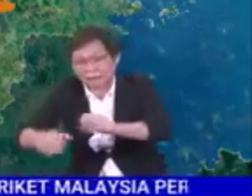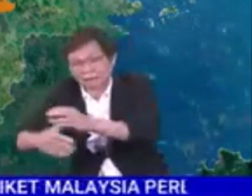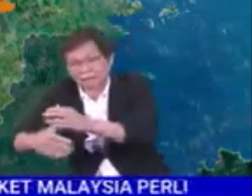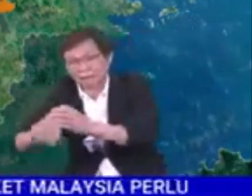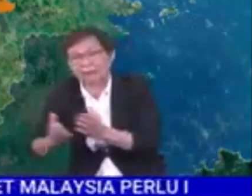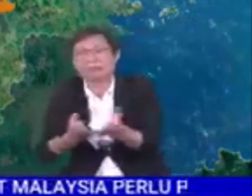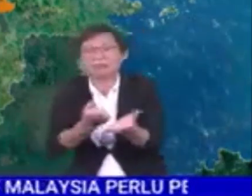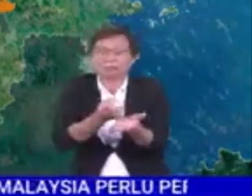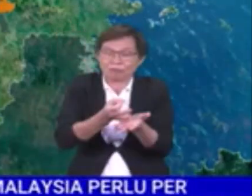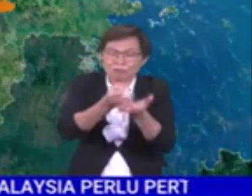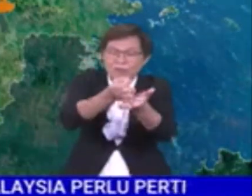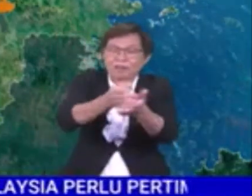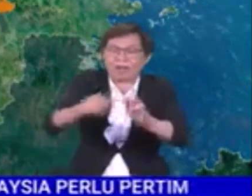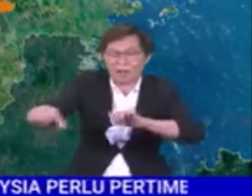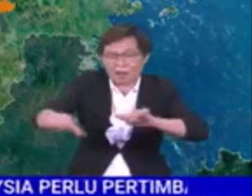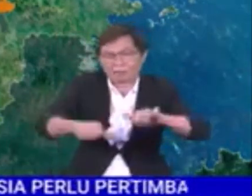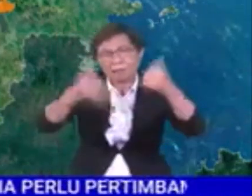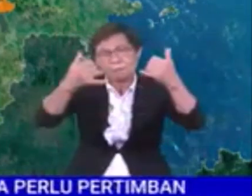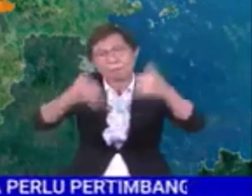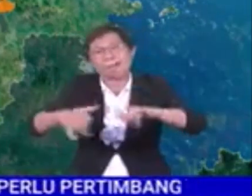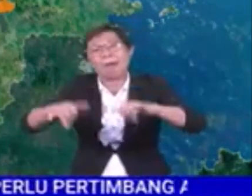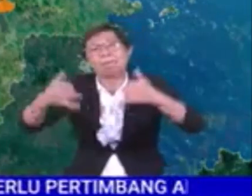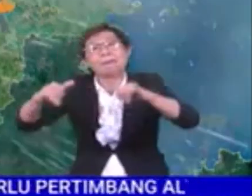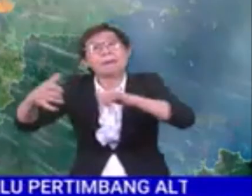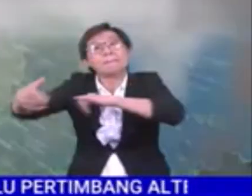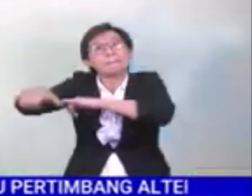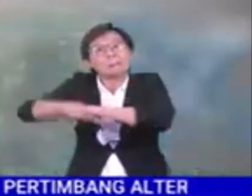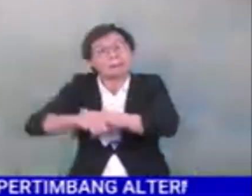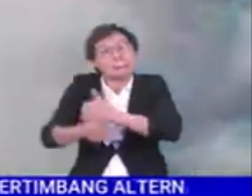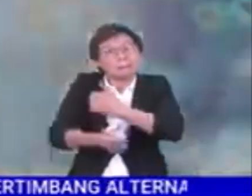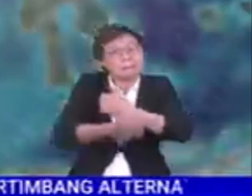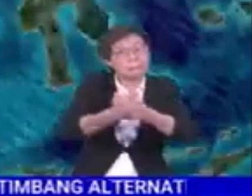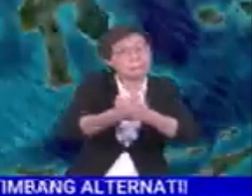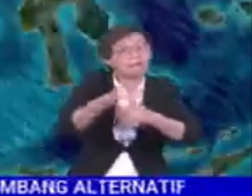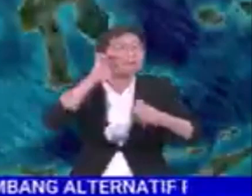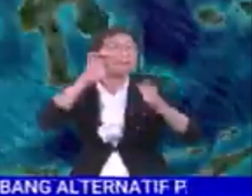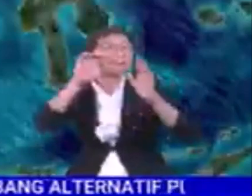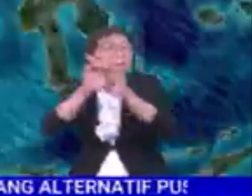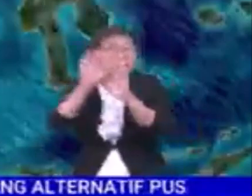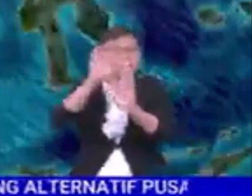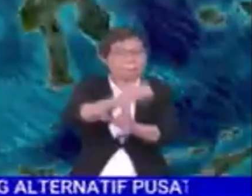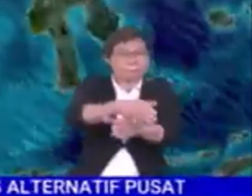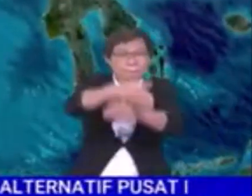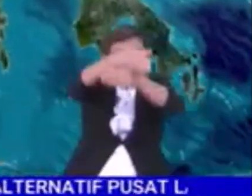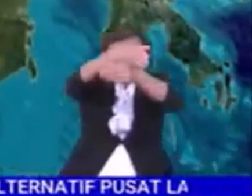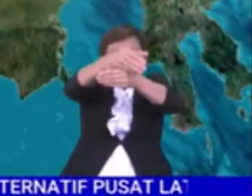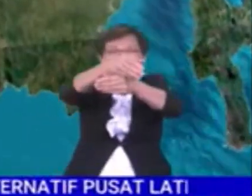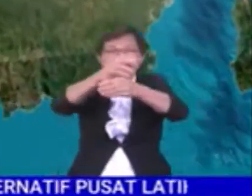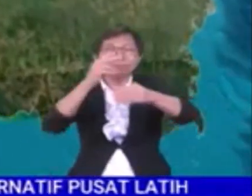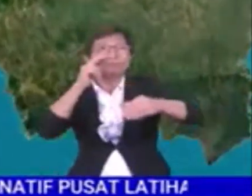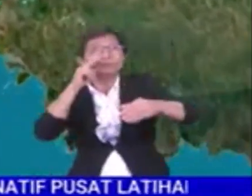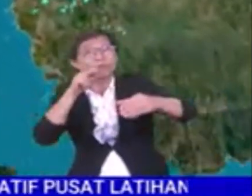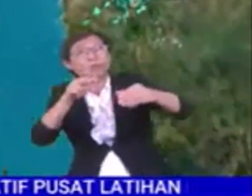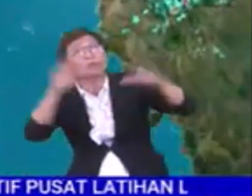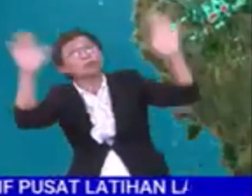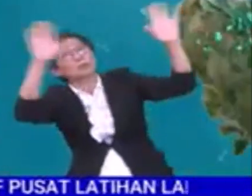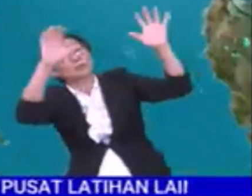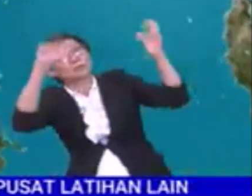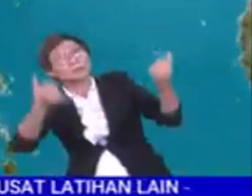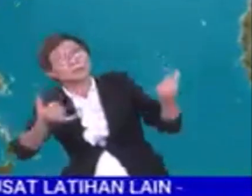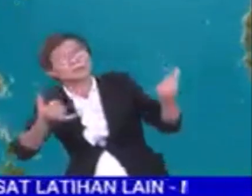perkhidmatan feri dan juga aktiviti pantai. Baiklah, kita beralih kepada paparan imej kemerada pagi tinjauan cuaca terkini.